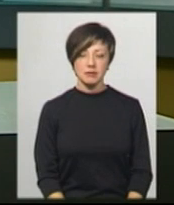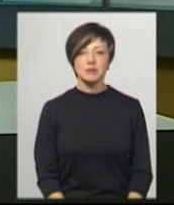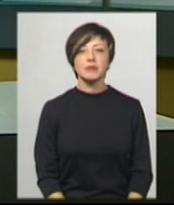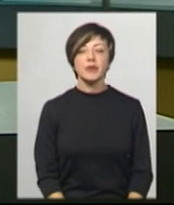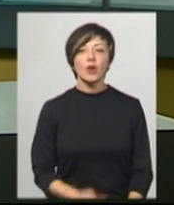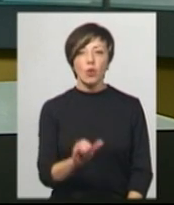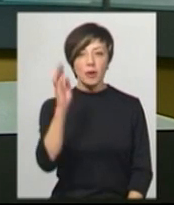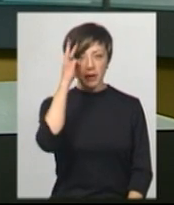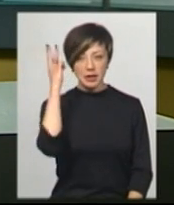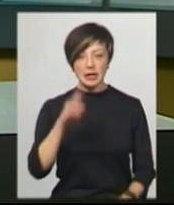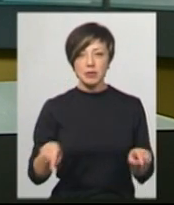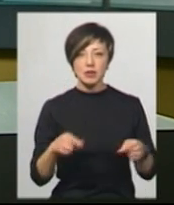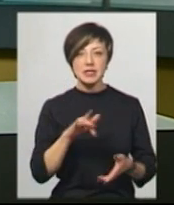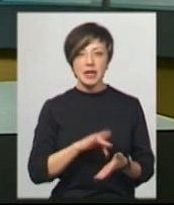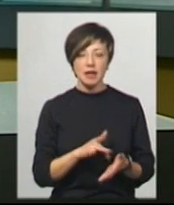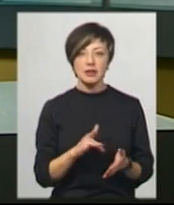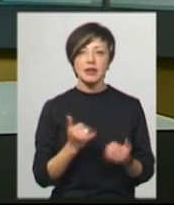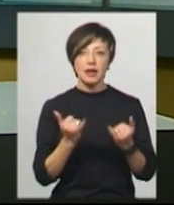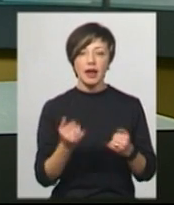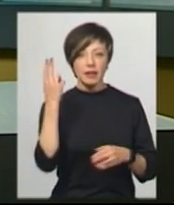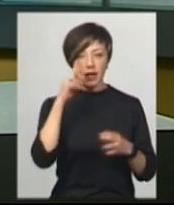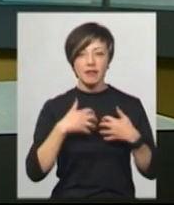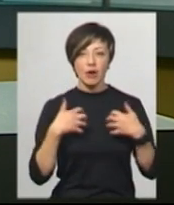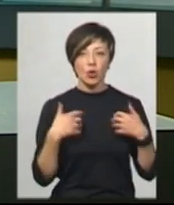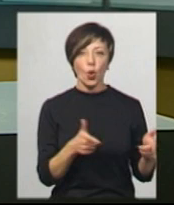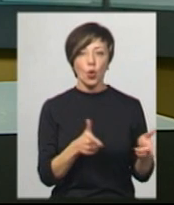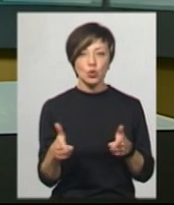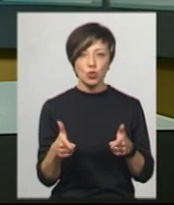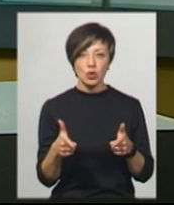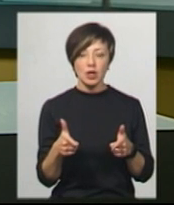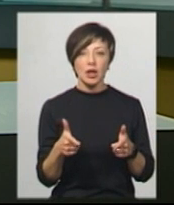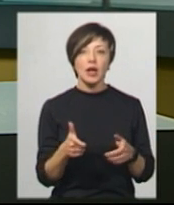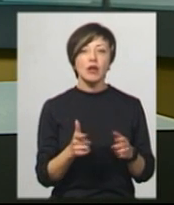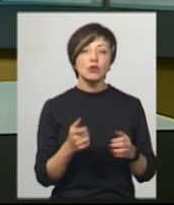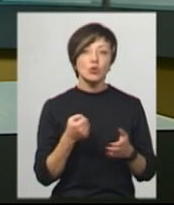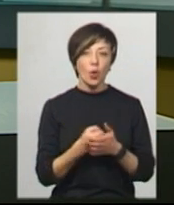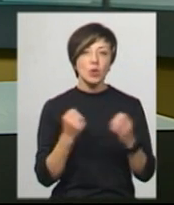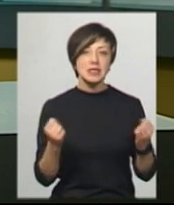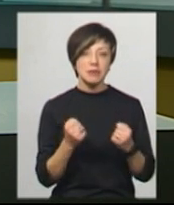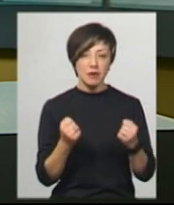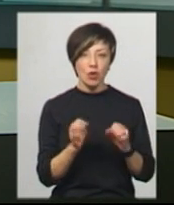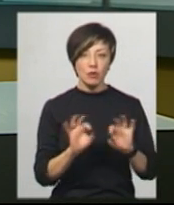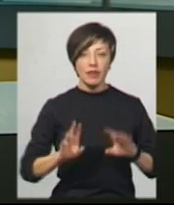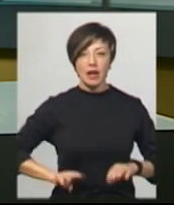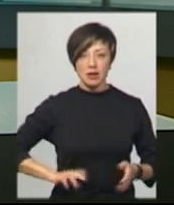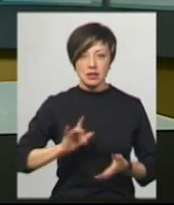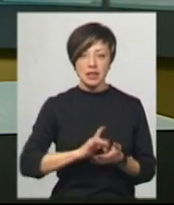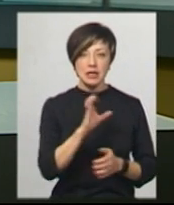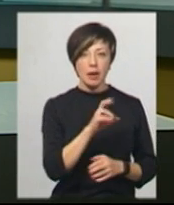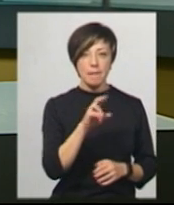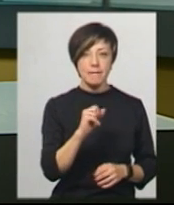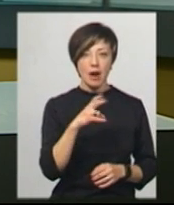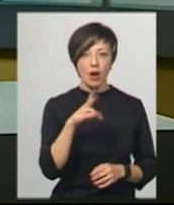У Хмельницькому реабілітаційному центрі для диких тварин готують шхижаків до зимівлі. Про це розповів директор центру Сергій